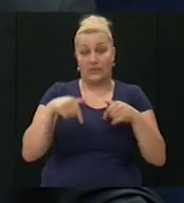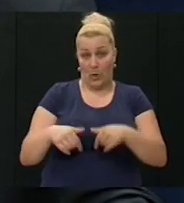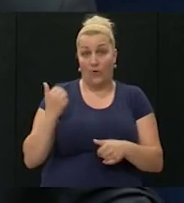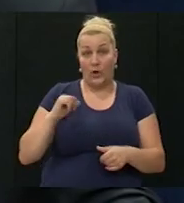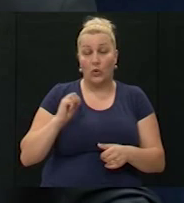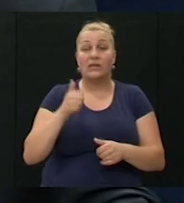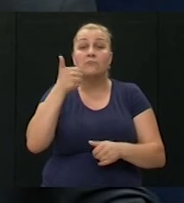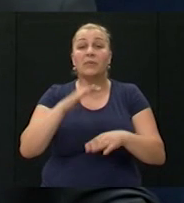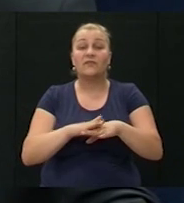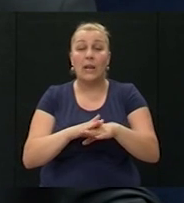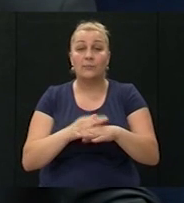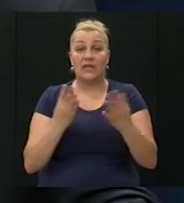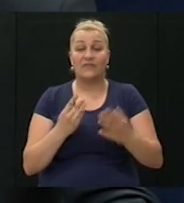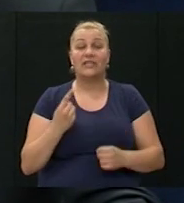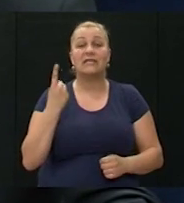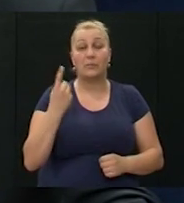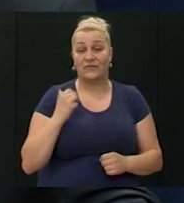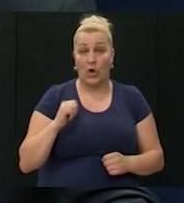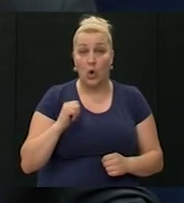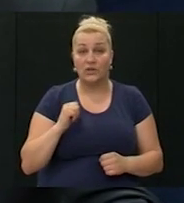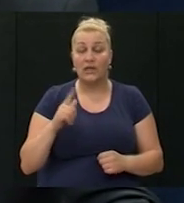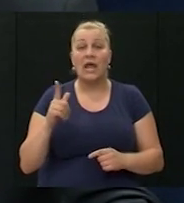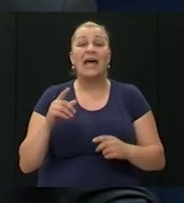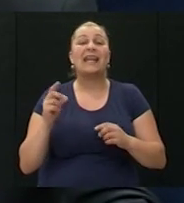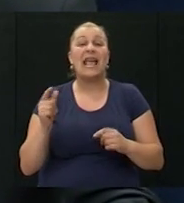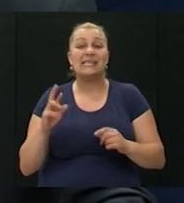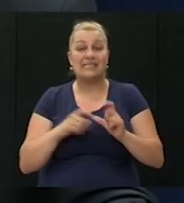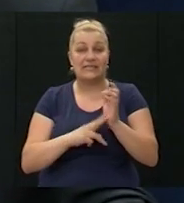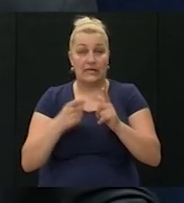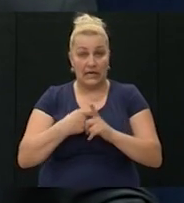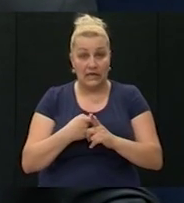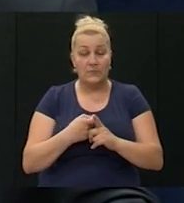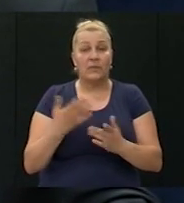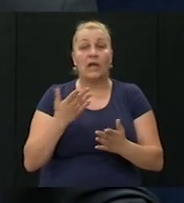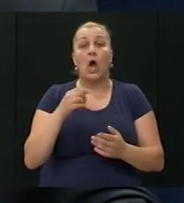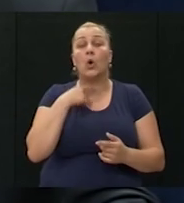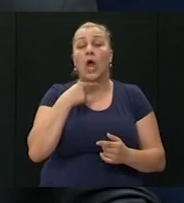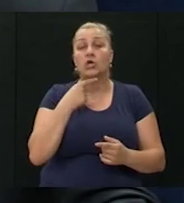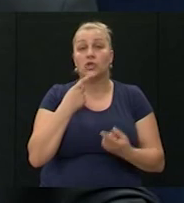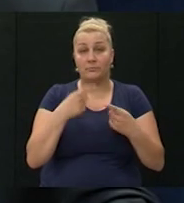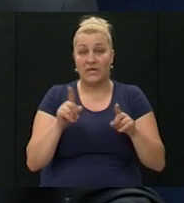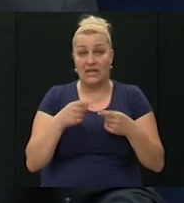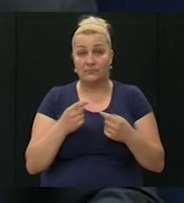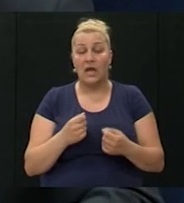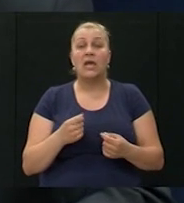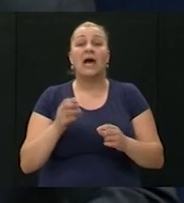godine, na ime 1. lipnja 1991. godine u Resniku, baš kako kaže pjesma Resnih i Skupiko